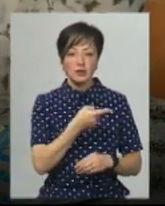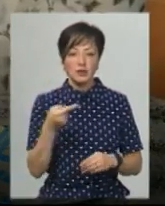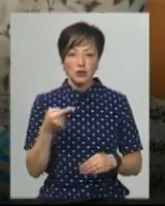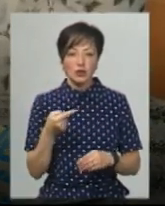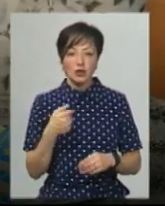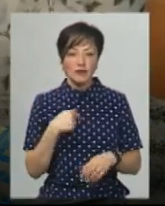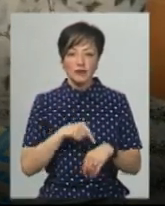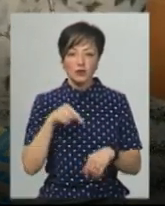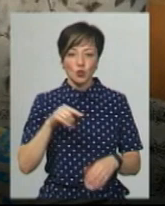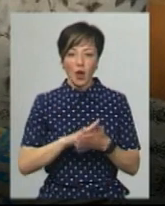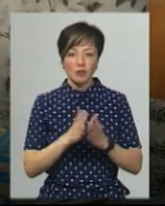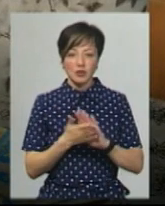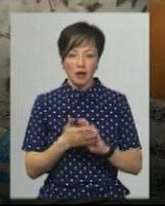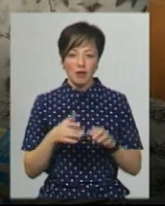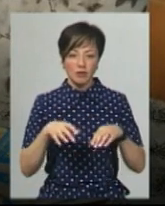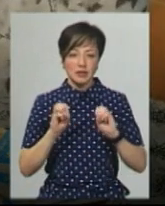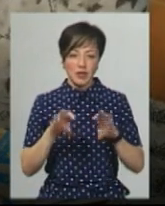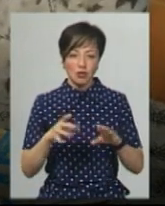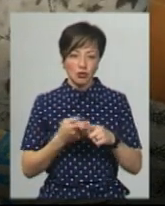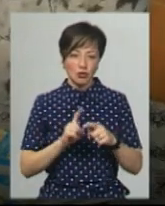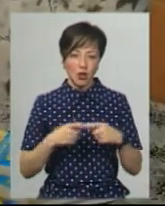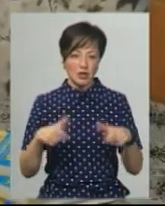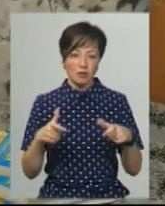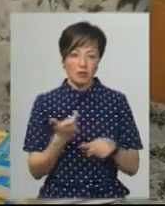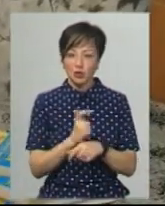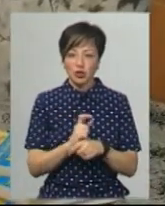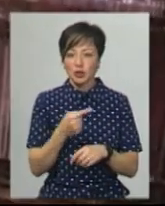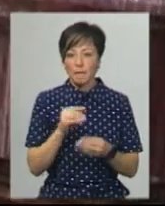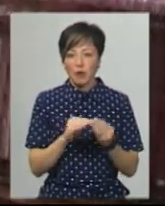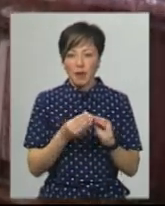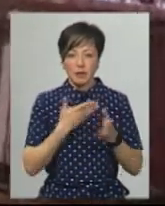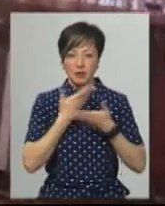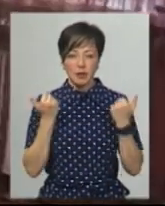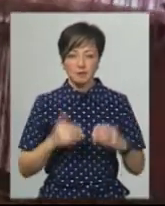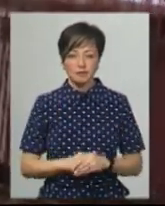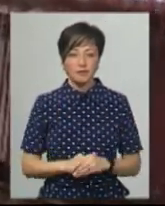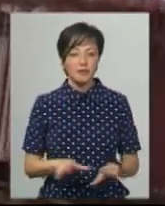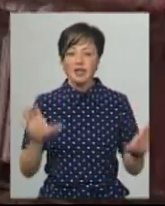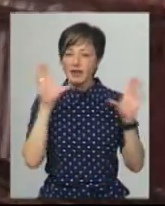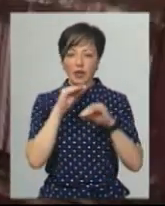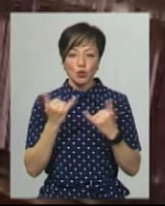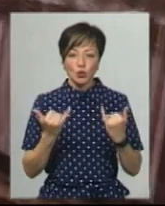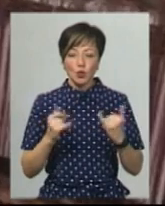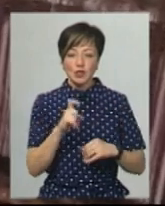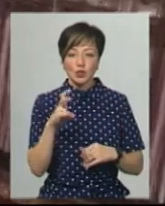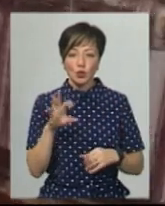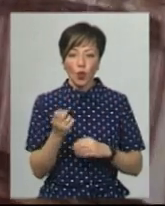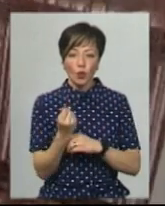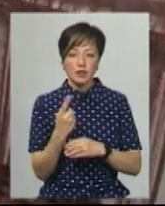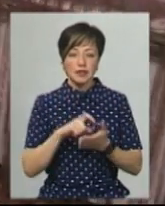я не відчую атмосферу проведення цього екземена. Більше не бачу ніяких проблем. Не вдалося сьогодні скласти пробне ЗНО